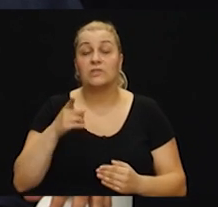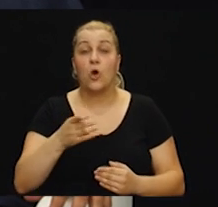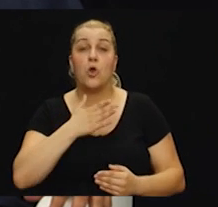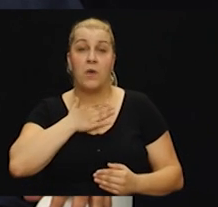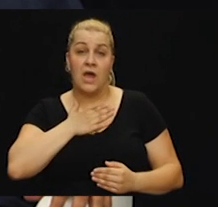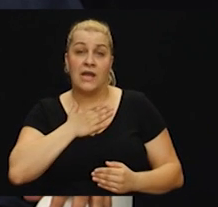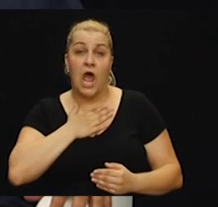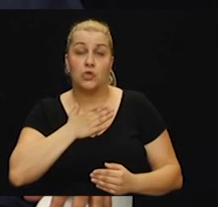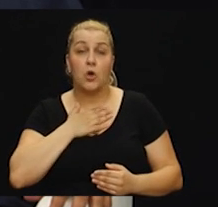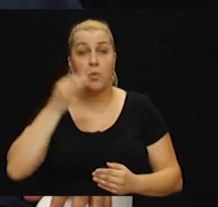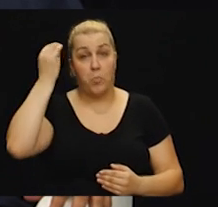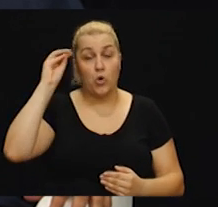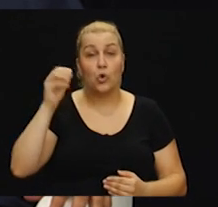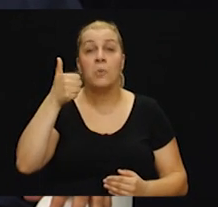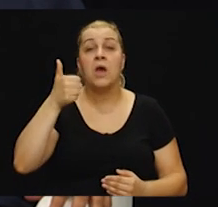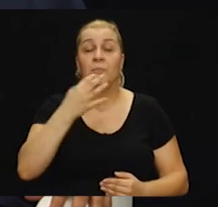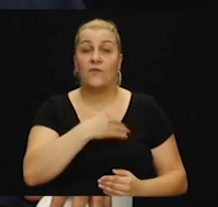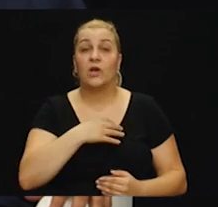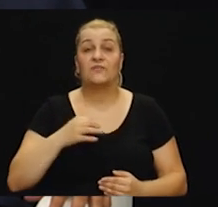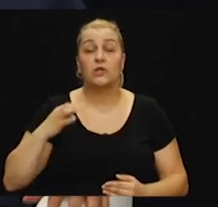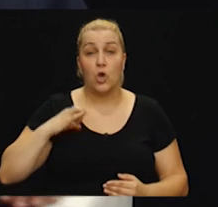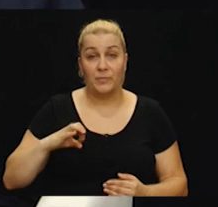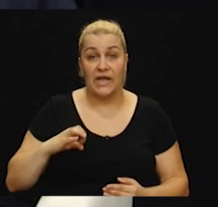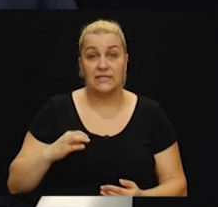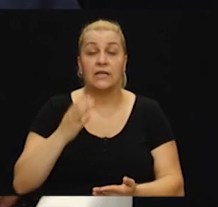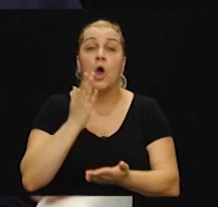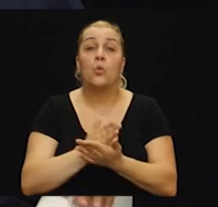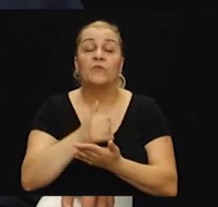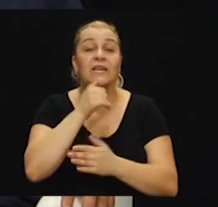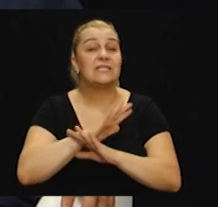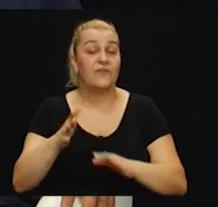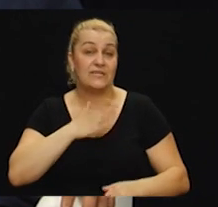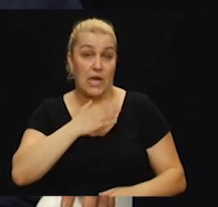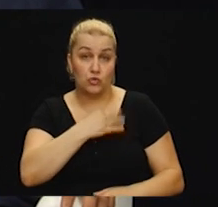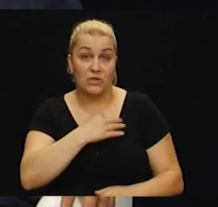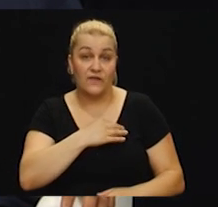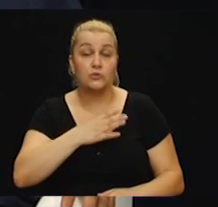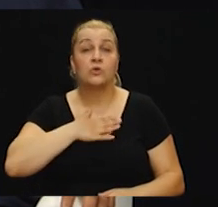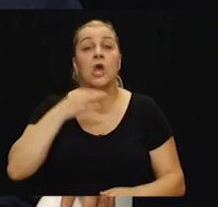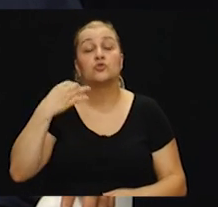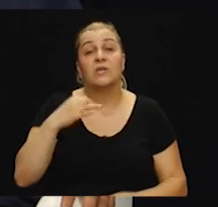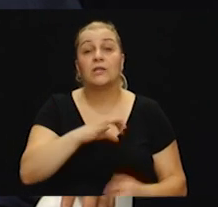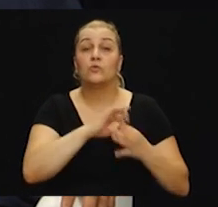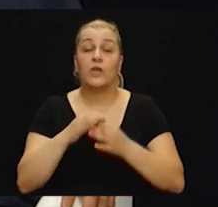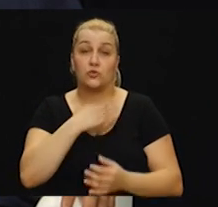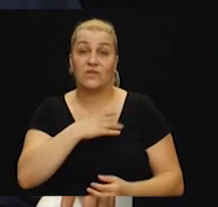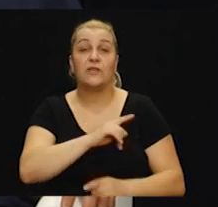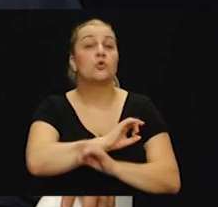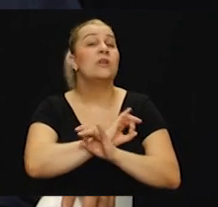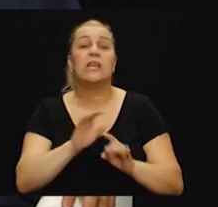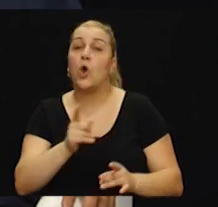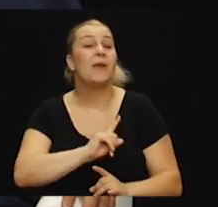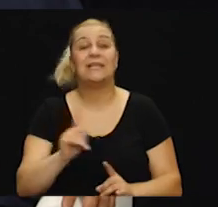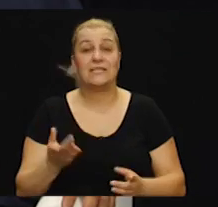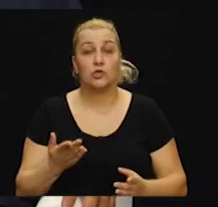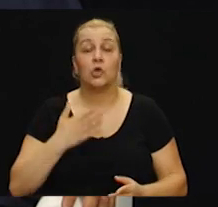našom porukom prvog hrvatskog predsjednika. Uvijek i sve za našu Hrvatsku, a našu jedinu i većnu Hrvatsku nikome